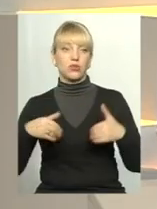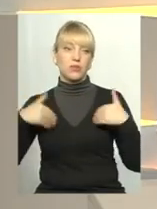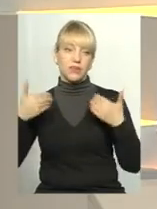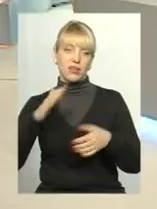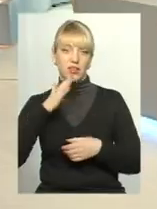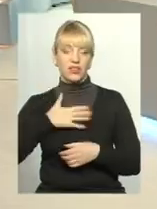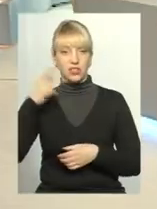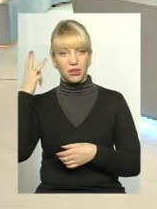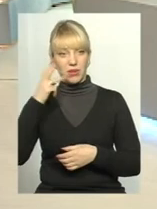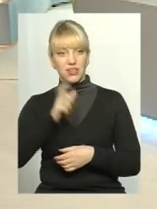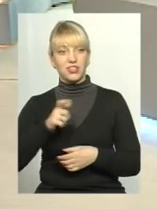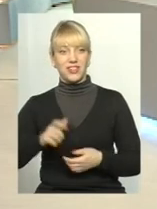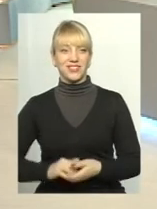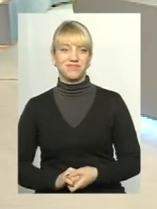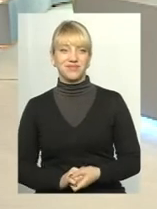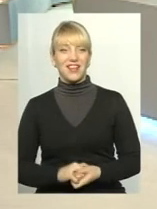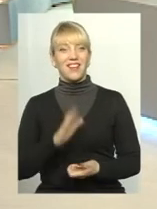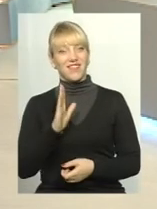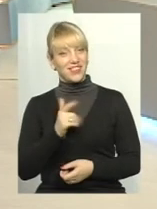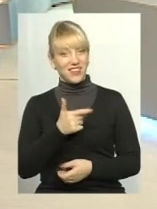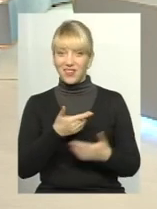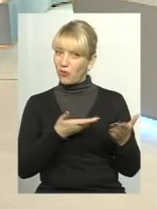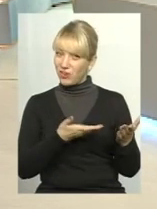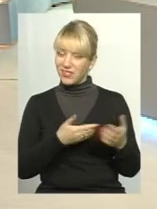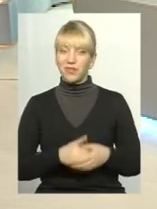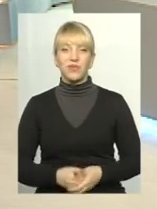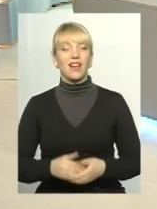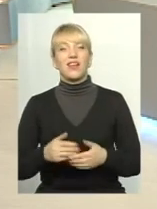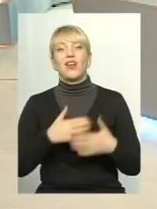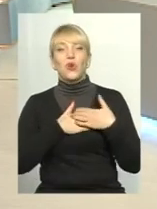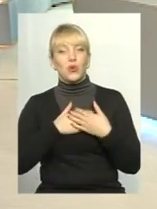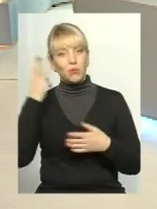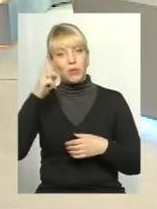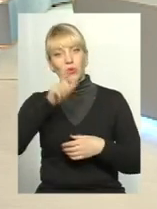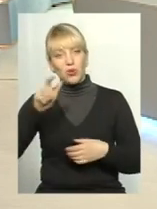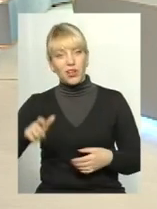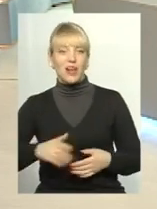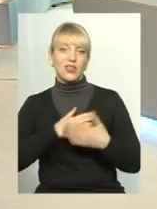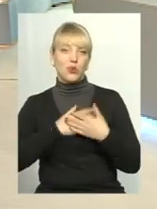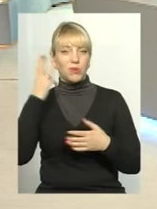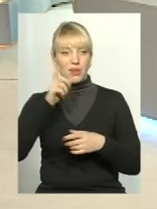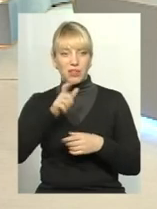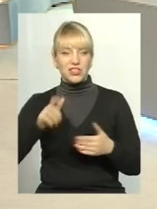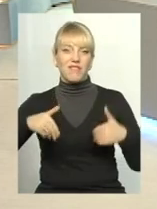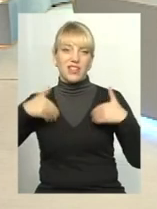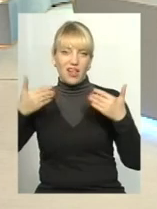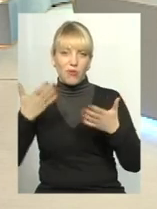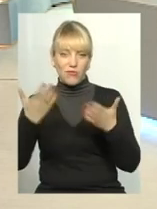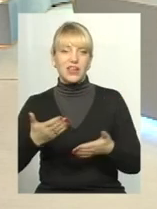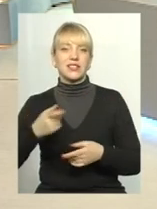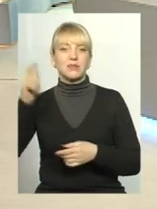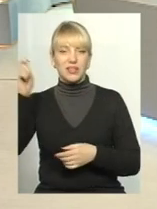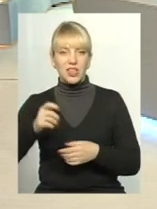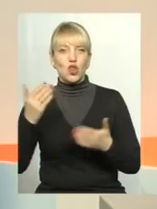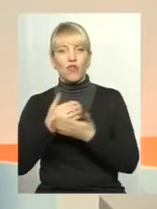хмельничан. Валентина Реорівна. Любі подоляни, любі хмельничани, вітаю вас з прийдешнім Новим роком,